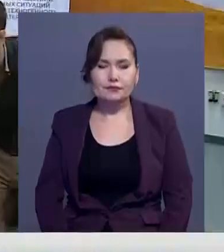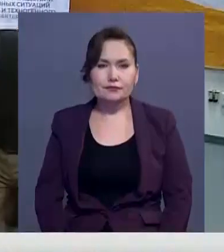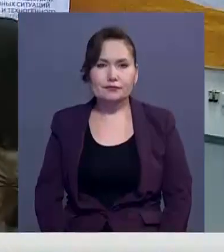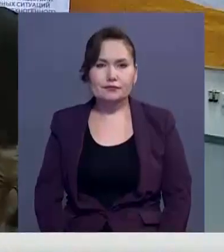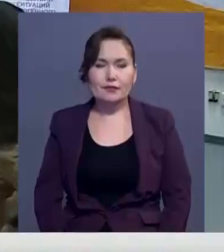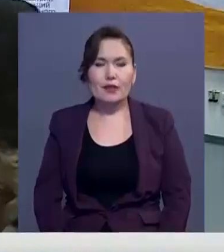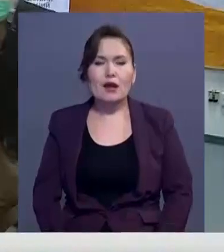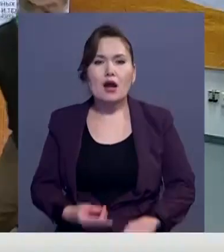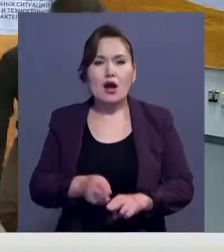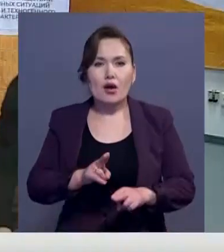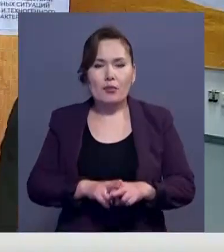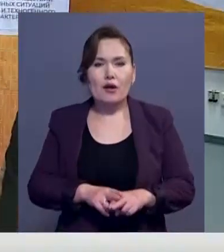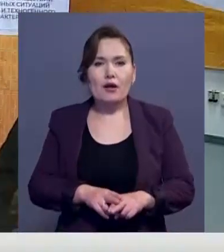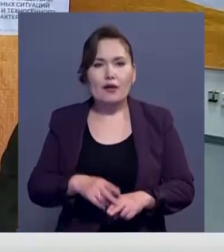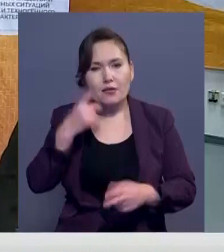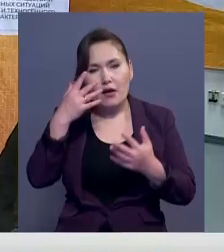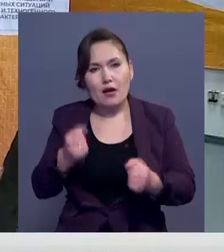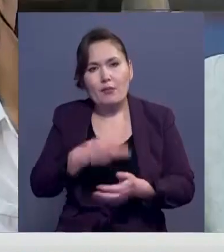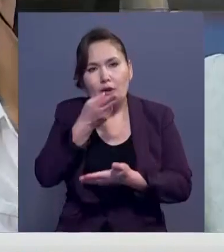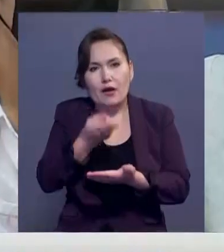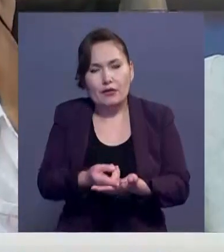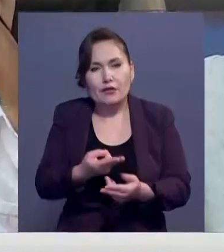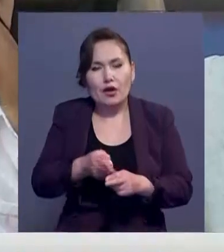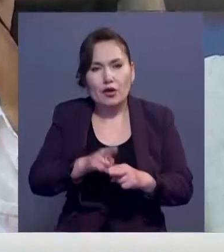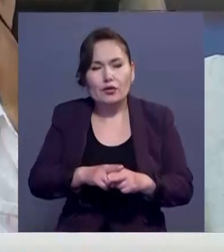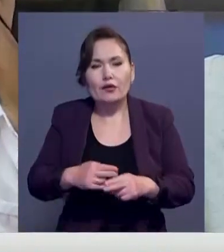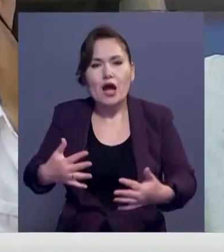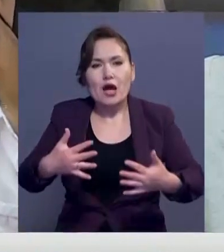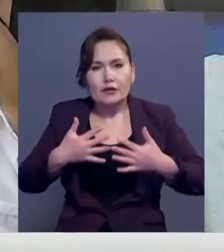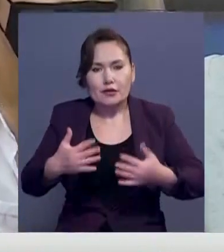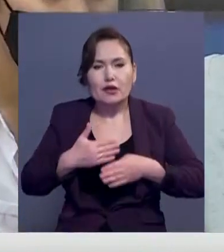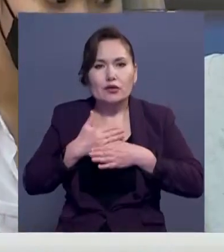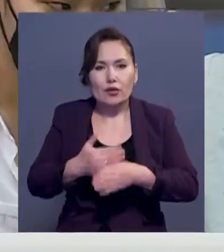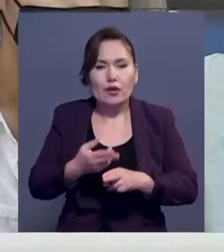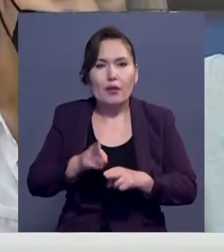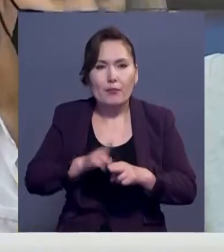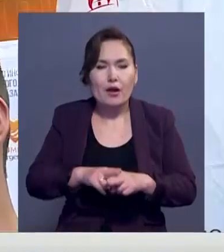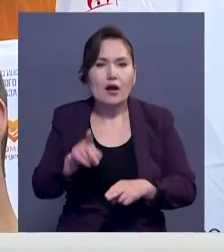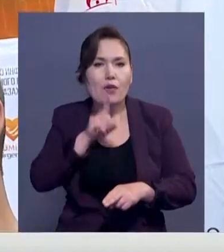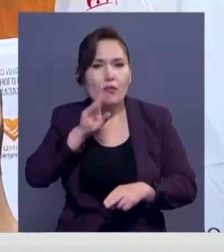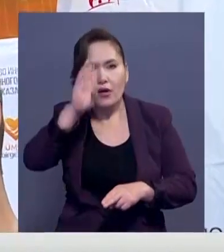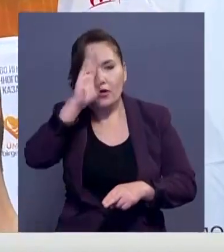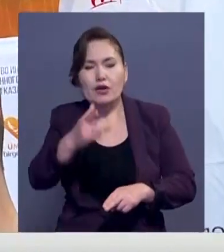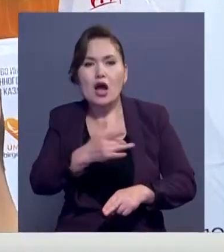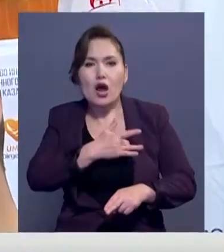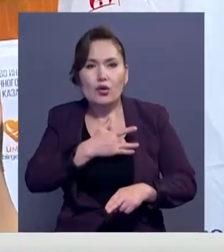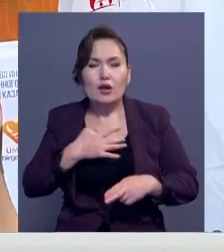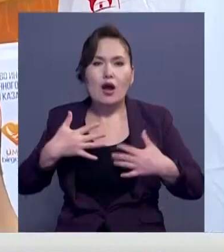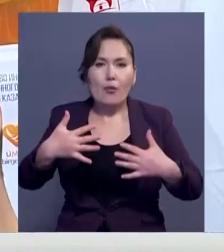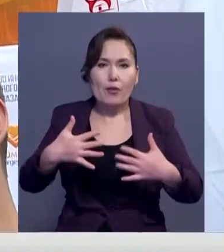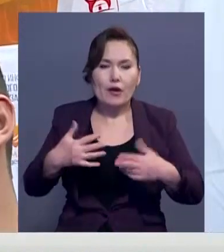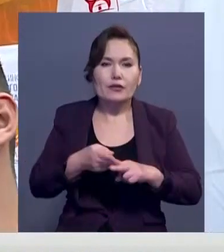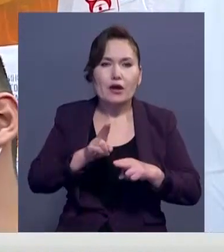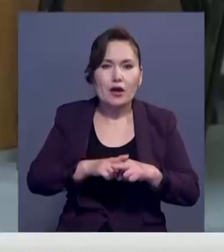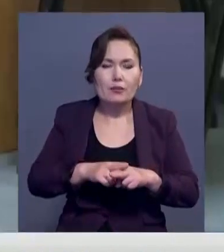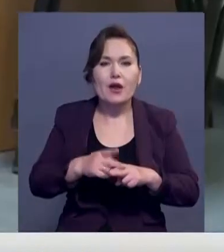Бұл естіссіз жатқан жанның кедергісіз тұнысалы үшін жасалатын әрекет. Сонда әқ волонтерлерге жүрек және өкпері анимациясы